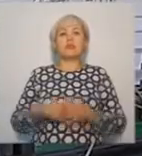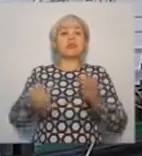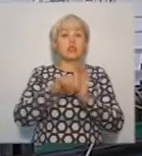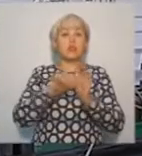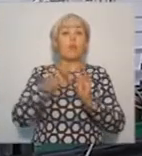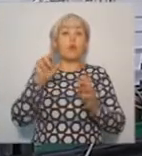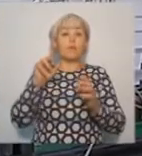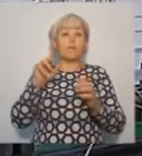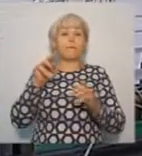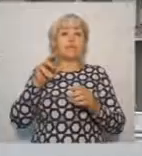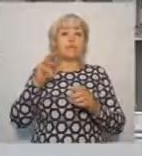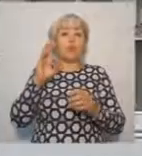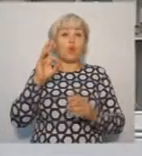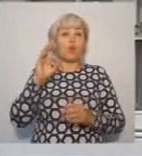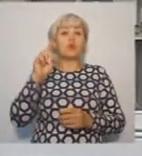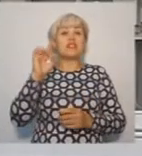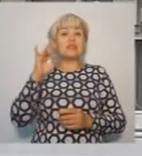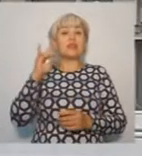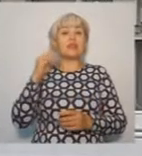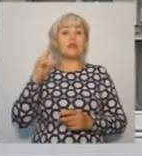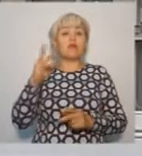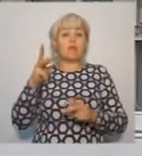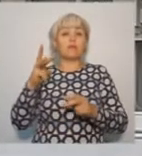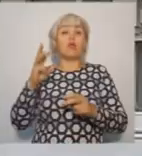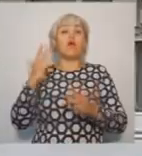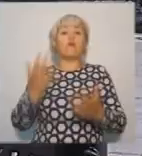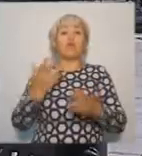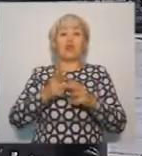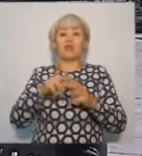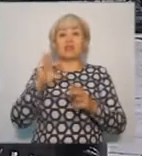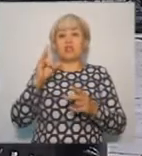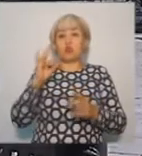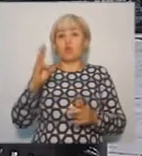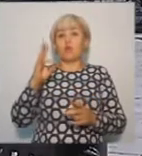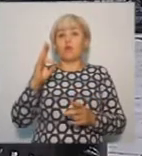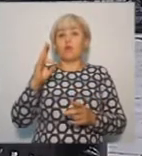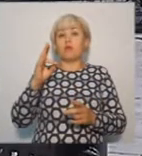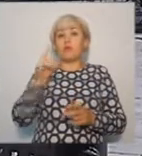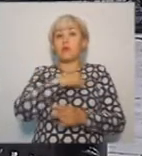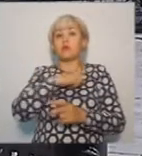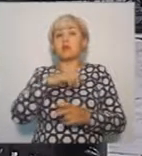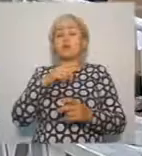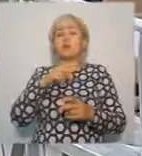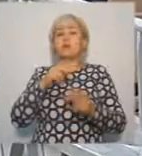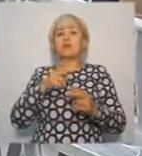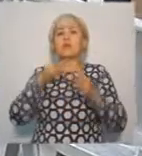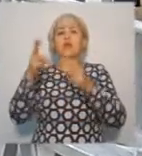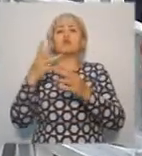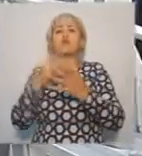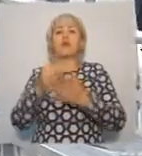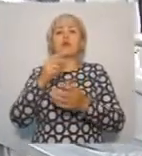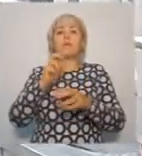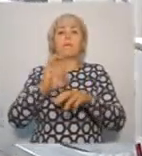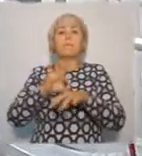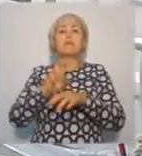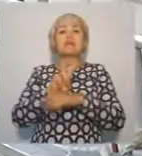Зимой по зимникам. А вот в сезон навигации медики добираются до своих пациентов по рекам. Плавполиклиника Николай Пирогов в 2019